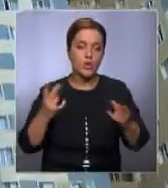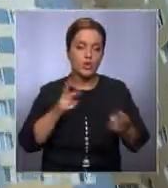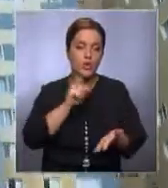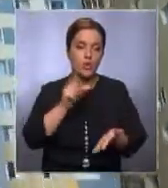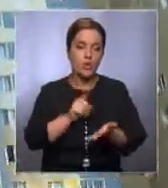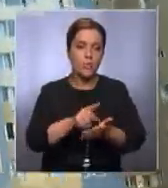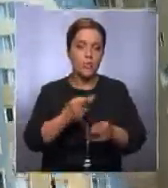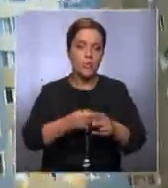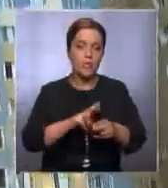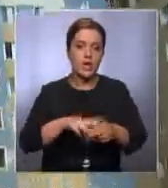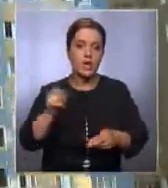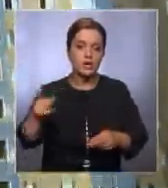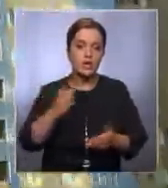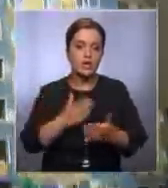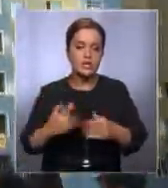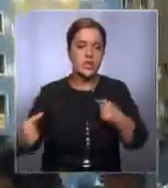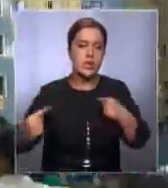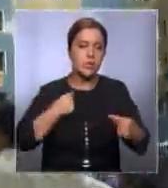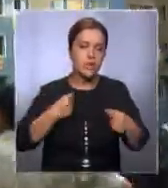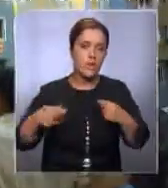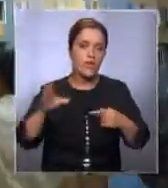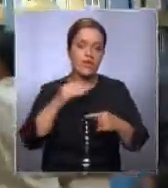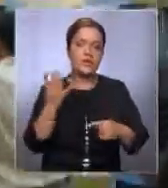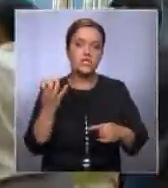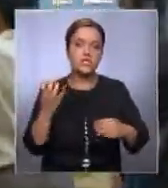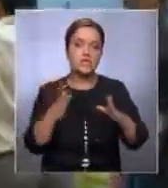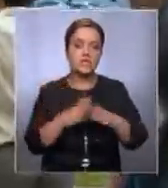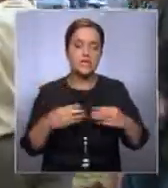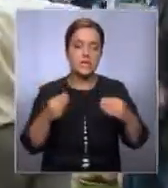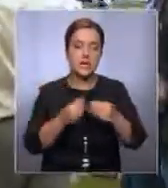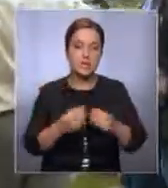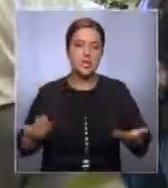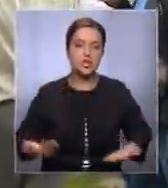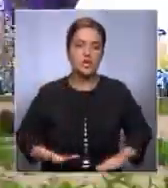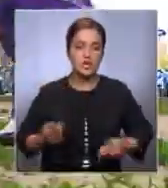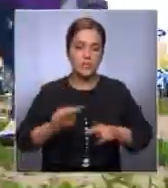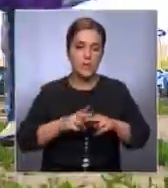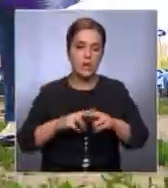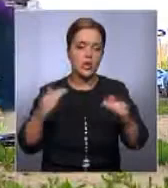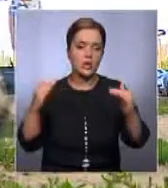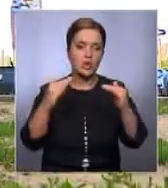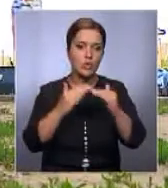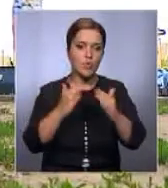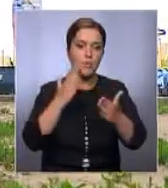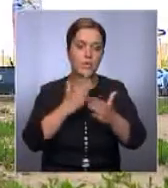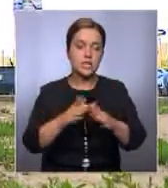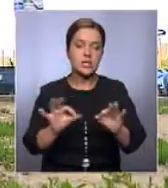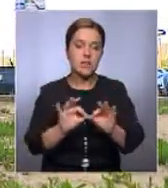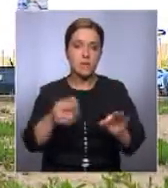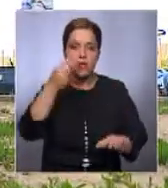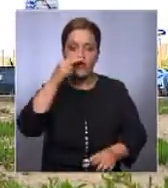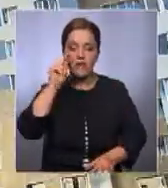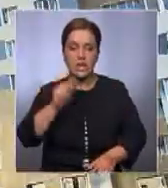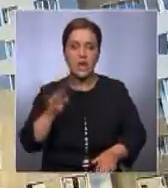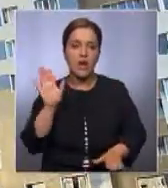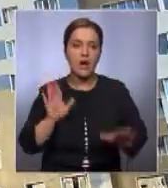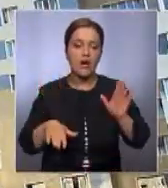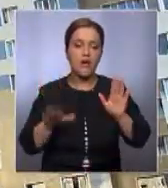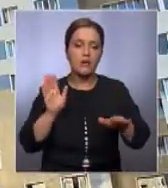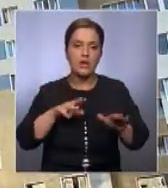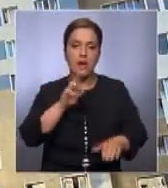На суету с тазиками обречены 400 семей, проживающих в жилищном комплексе. По словам жителей, виной тому халатность